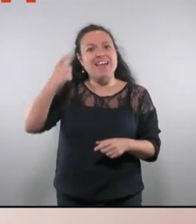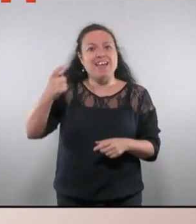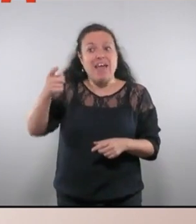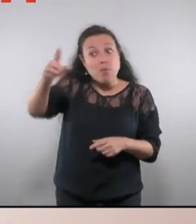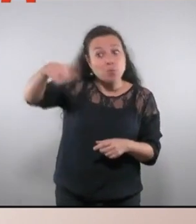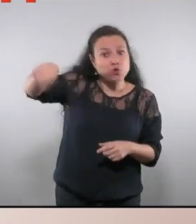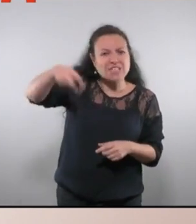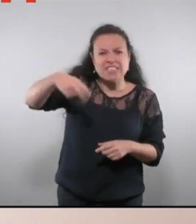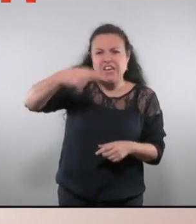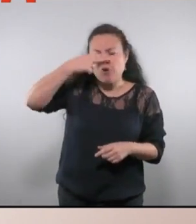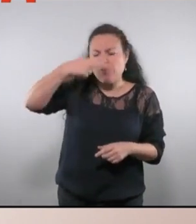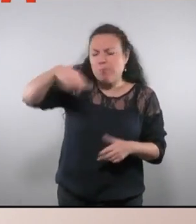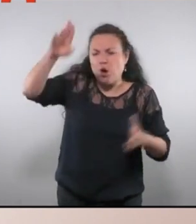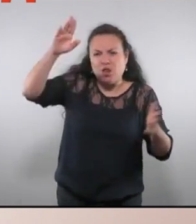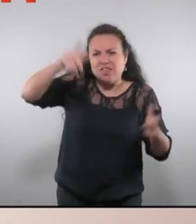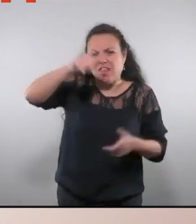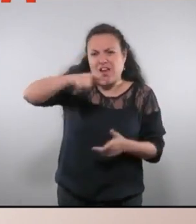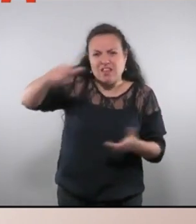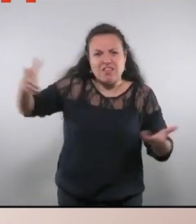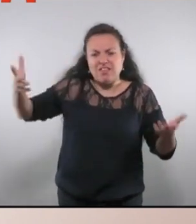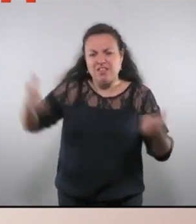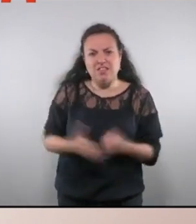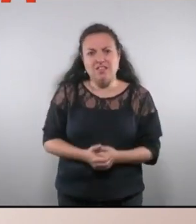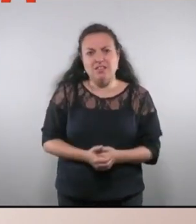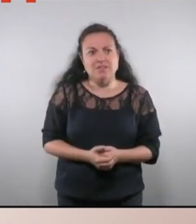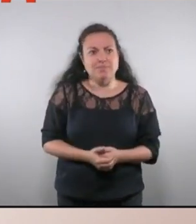de vostès els importa el més mínim aquesta qüestió.